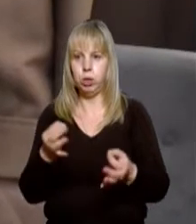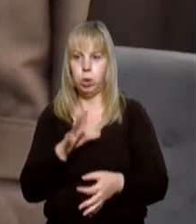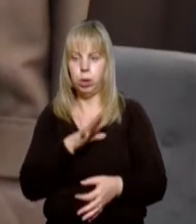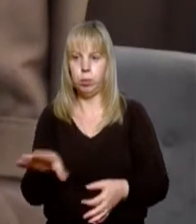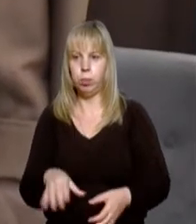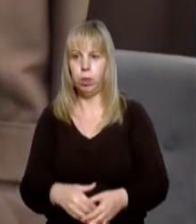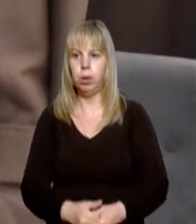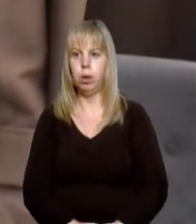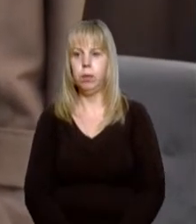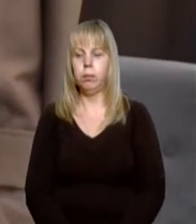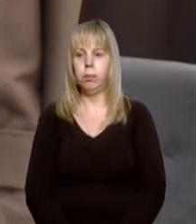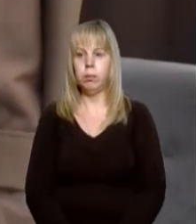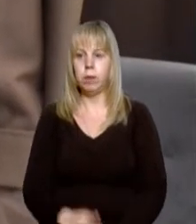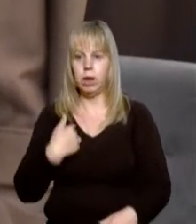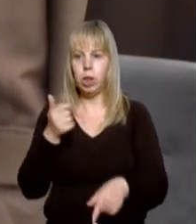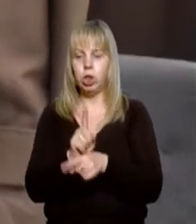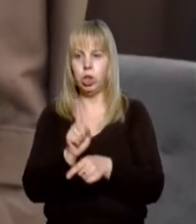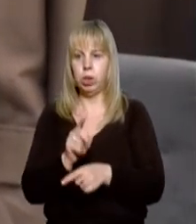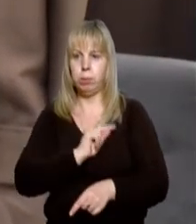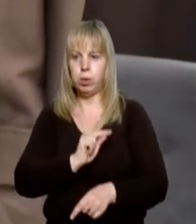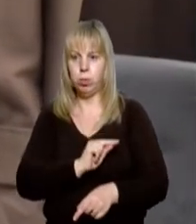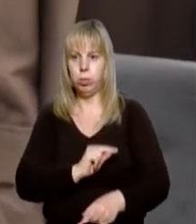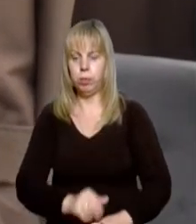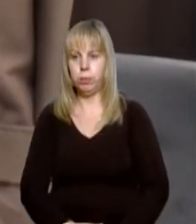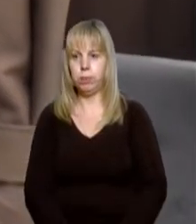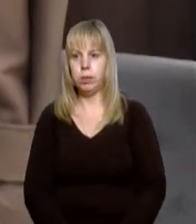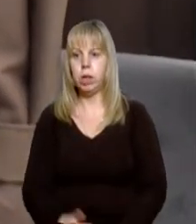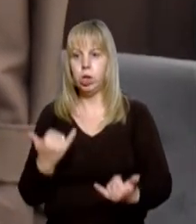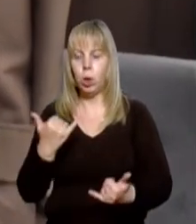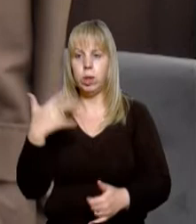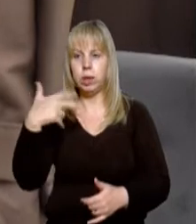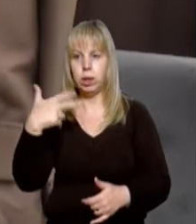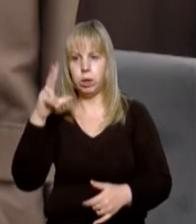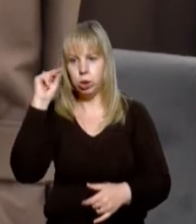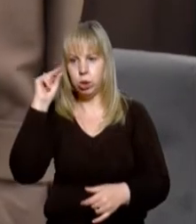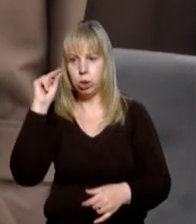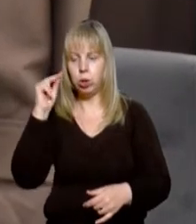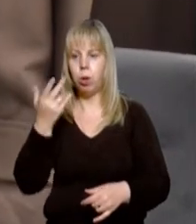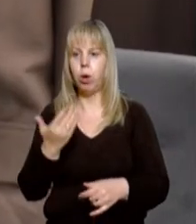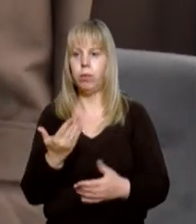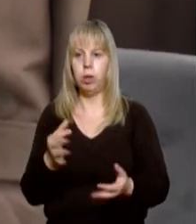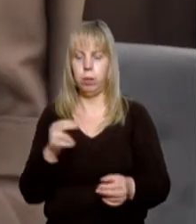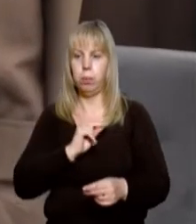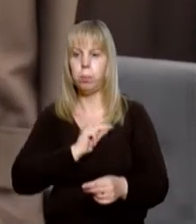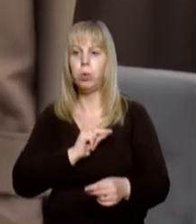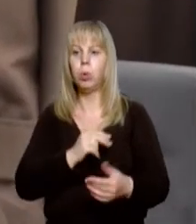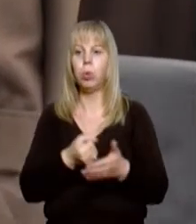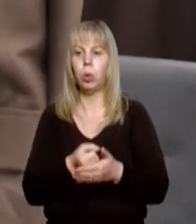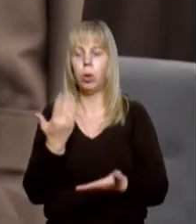Тиждень. Ви близько тиждень працюєте. Сьогодні 30 число, визі якого на сьогодні працюєте?